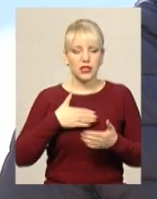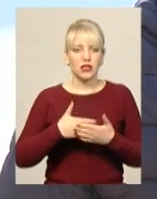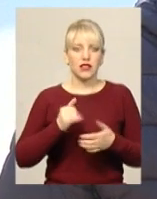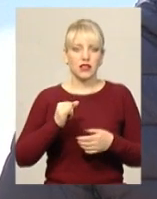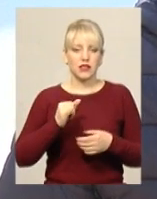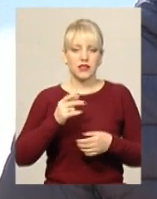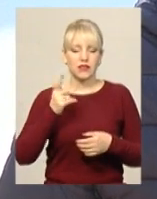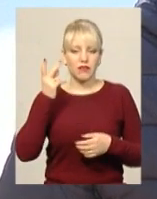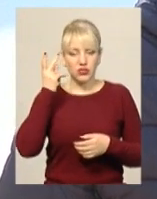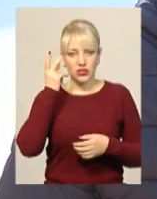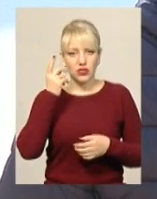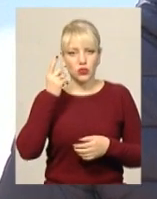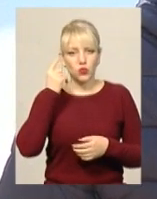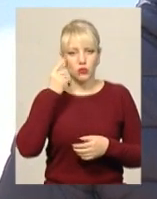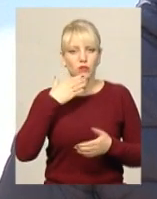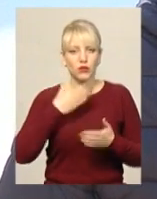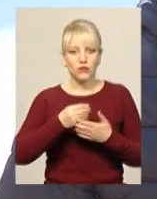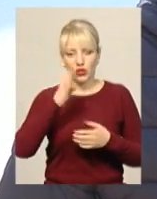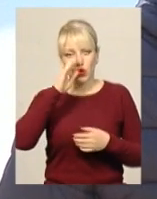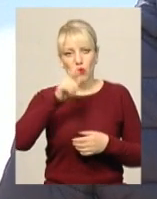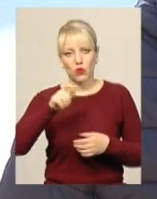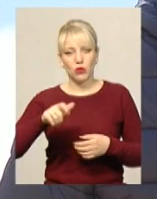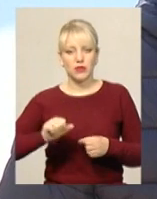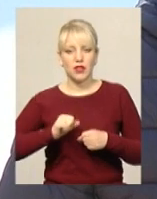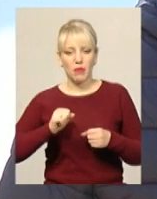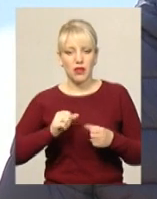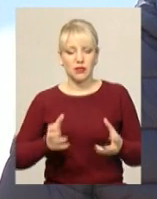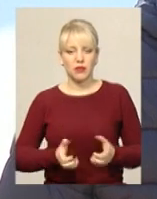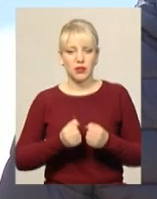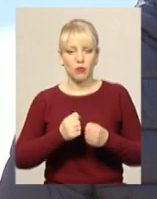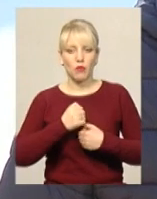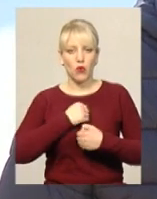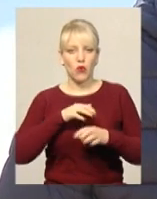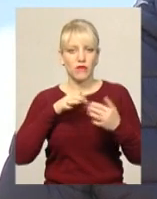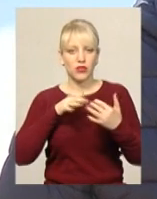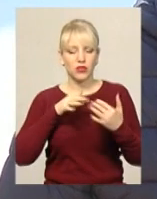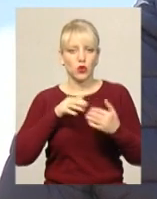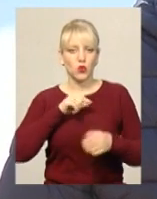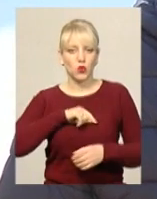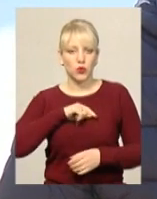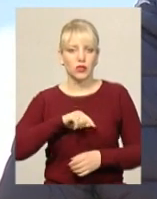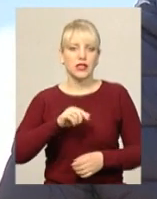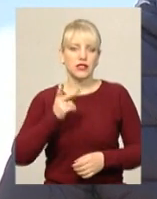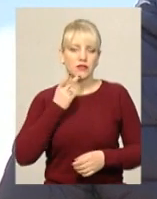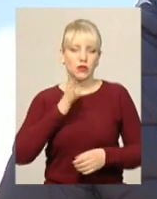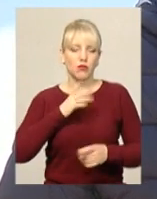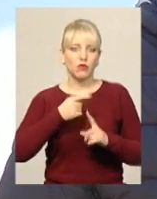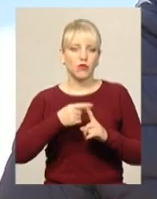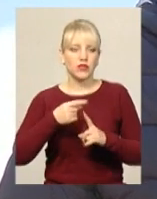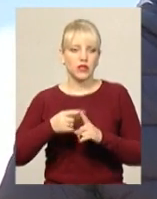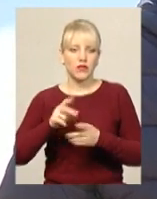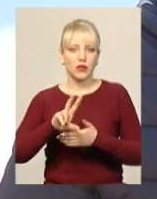своїх хлопців. Намагався підтримати завжди бойовий дух, завжди був позитивним